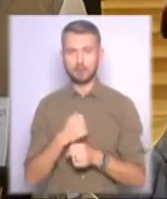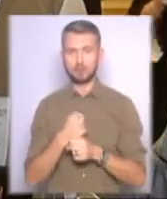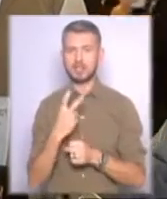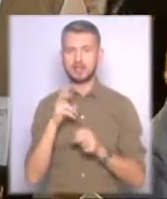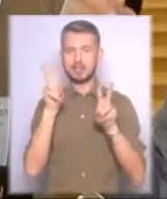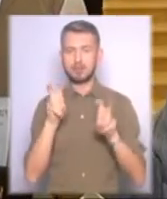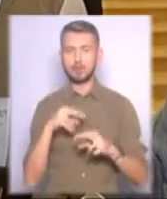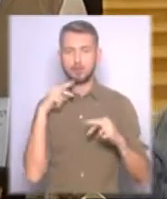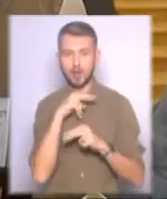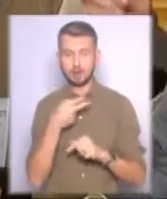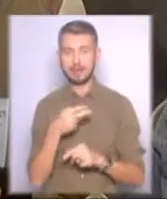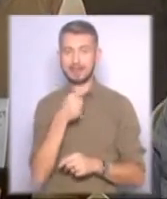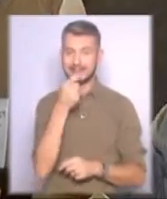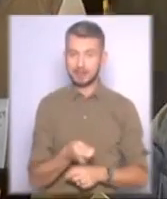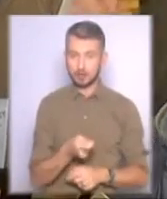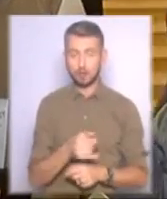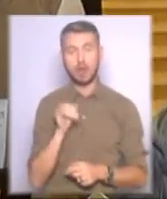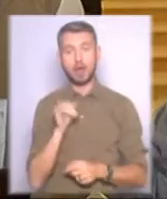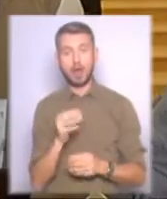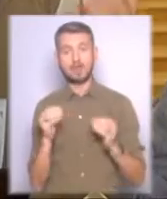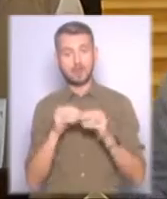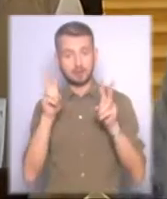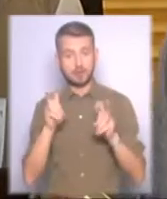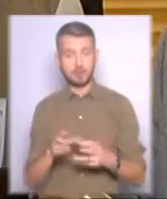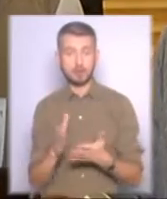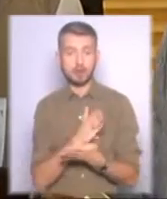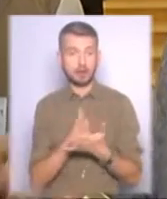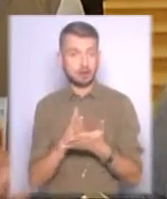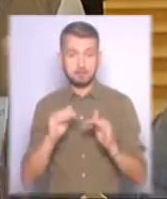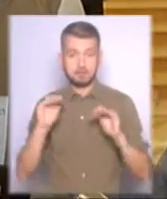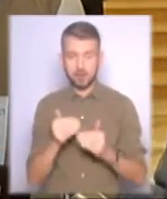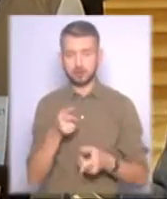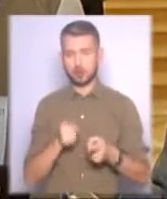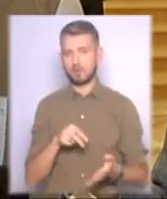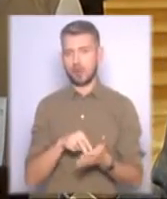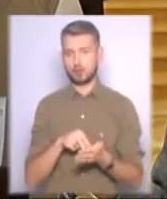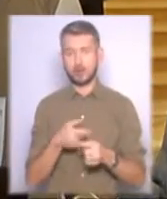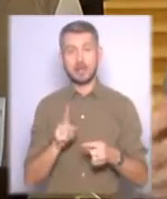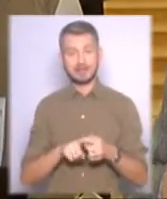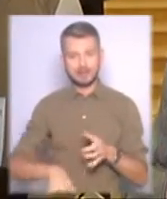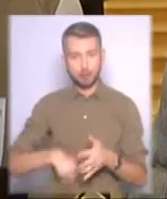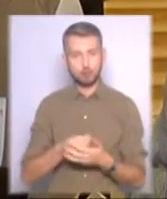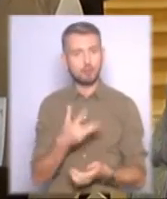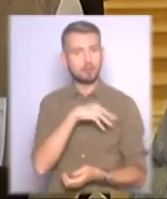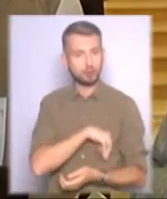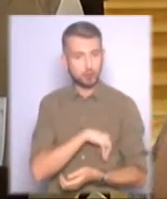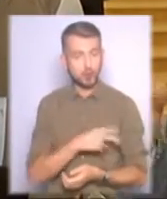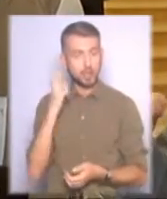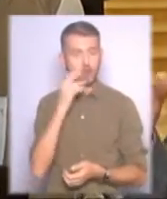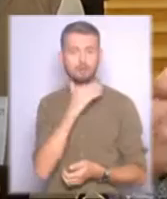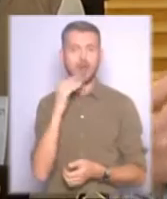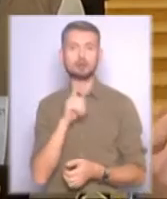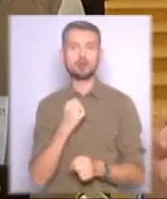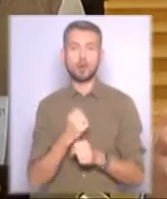найменувань для киян зі знижкою, а 10 найменувань взагалі знижчені, ніж собівартість. Це з прибутку цієї компанії. Тобто Київ багато чого робить,